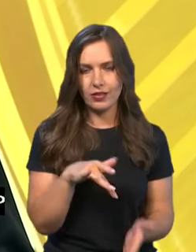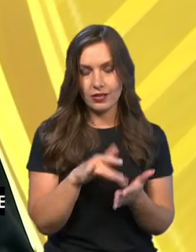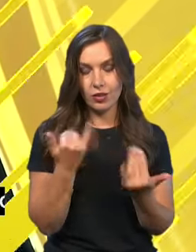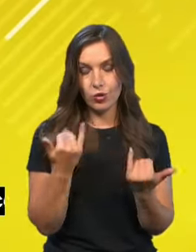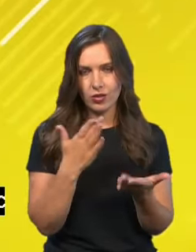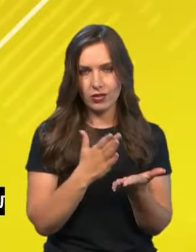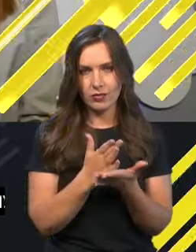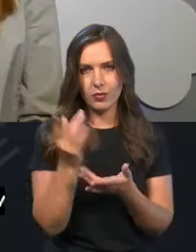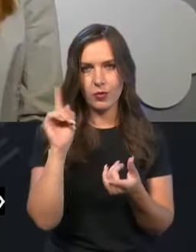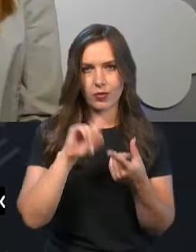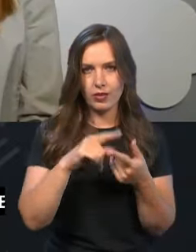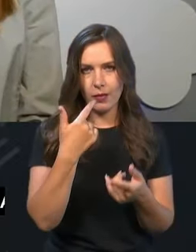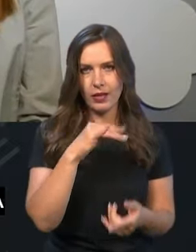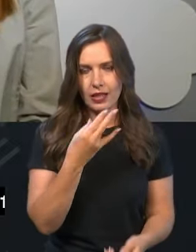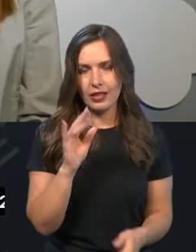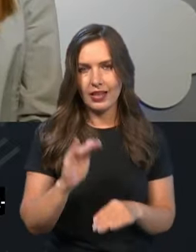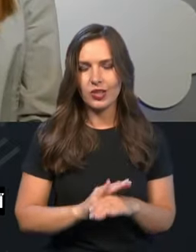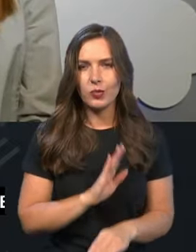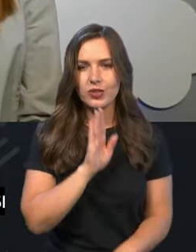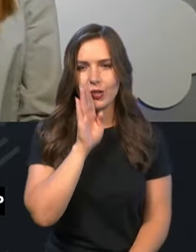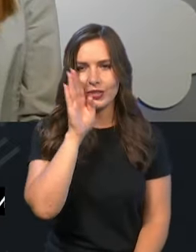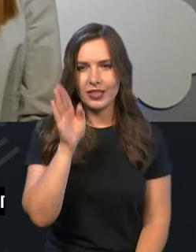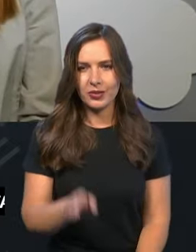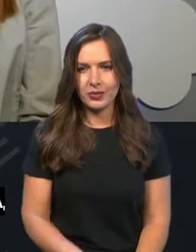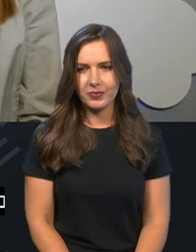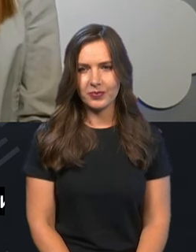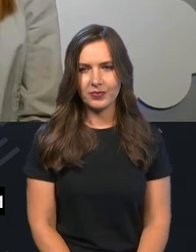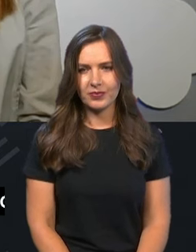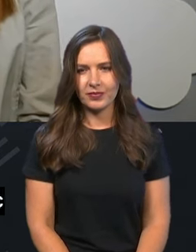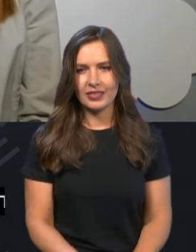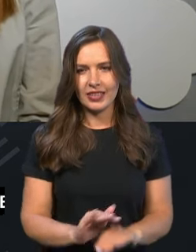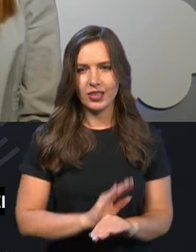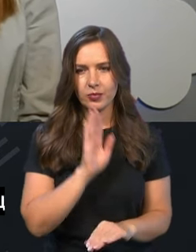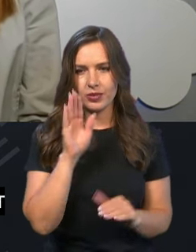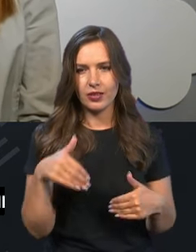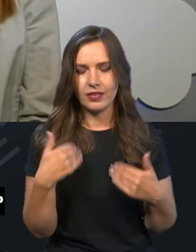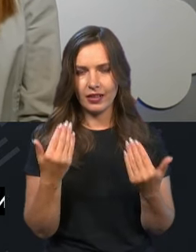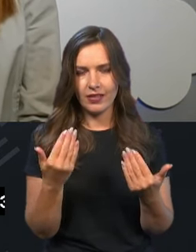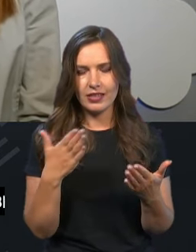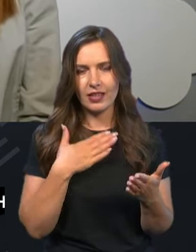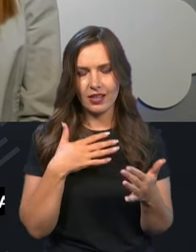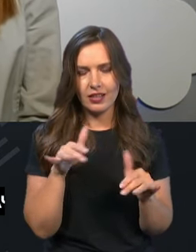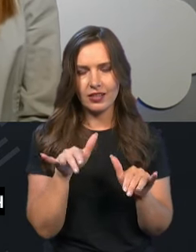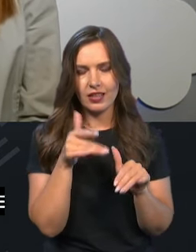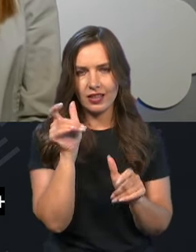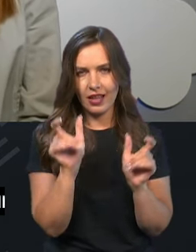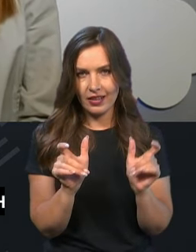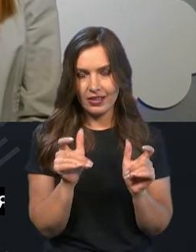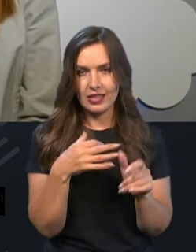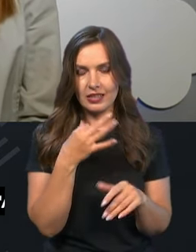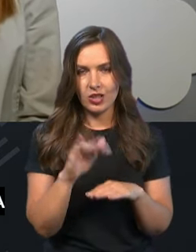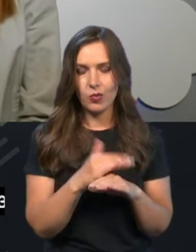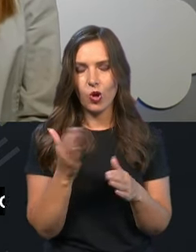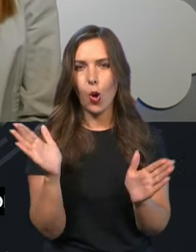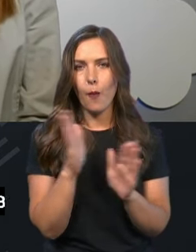прямому зв'язку. Пані Наталію, доброго ранку. Доброго ранку. Доброго ранку. Вітаю вас та наших глядачів. Скажіть, будь ласка, якої